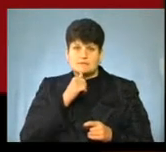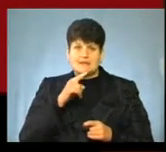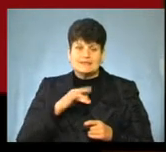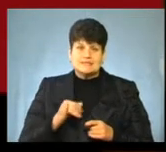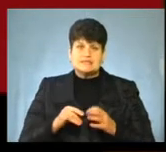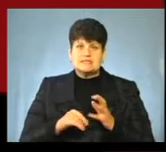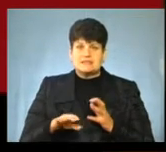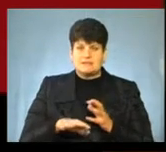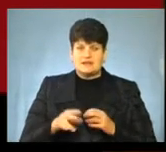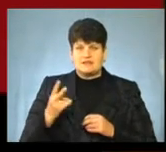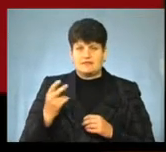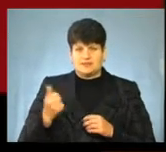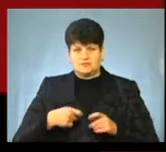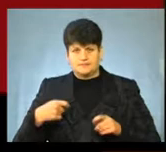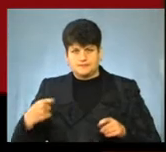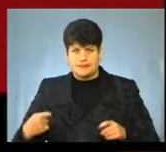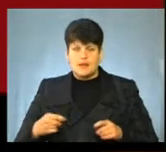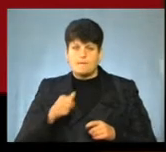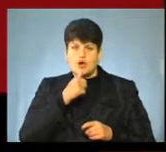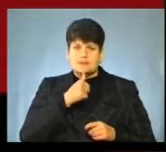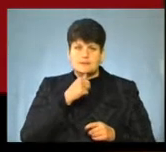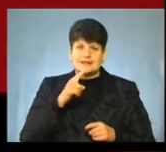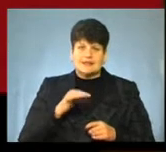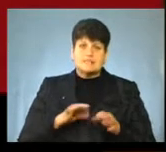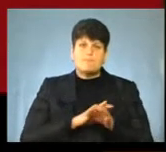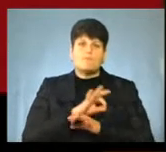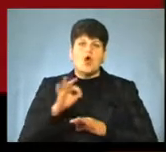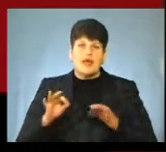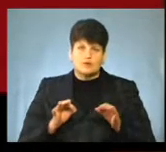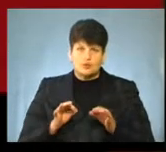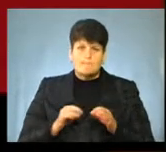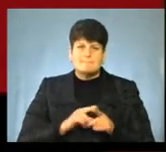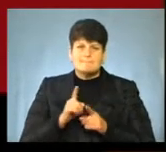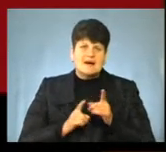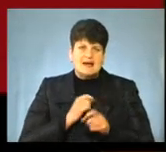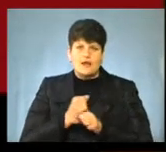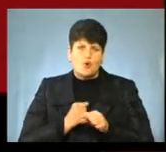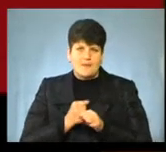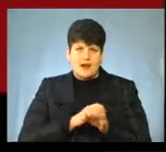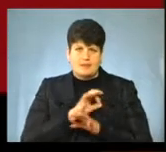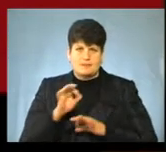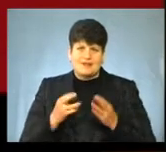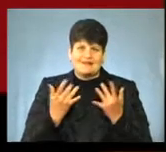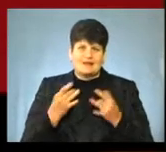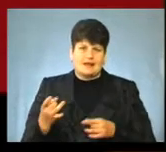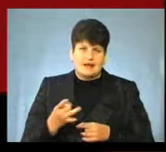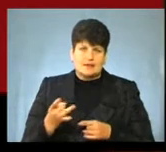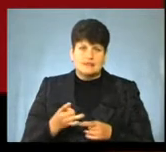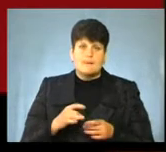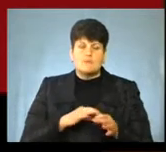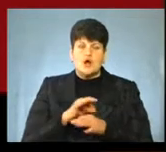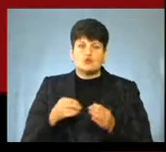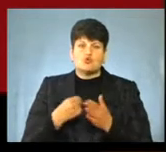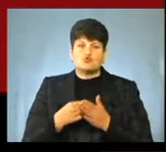два тижні на три гідні. і по експертизі самі проєкту. Переробляли проєкт кілька разів. Проєкт на